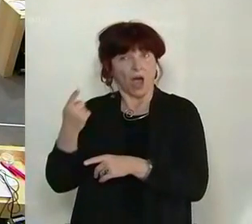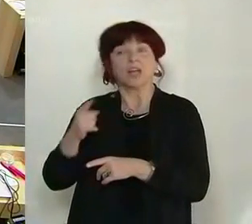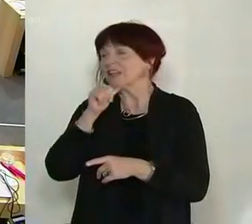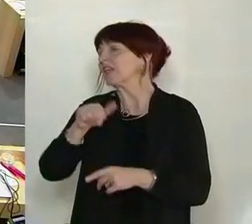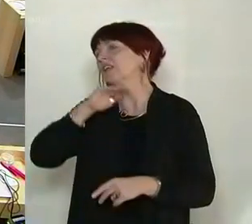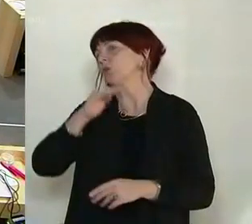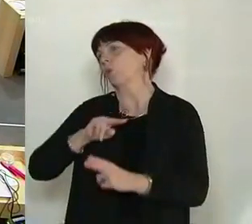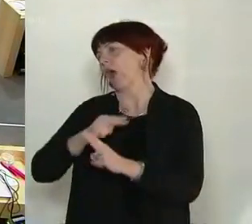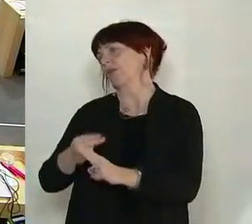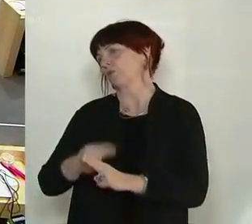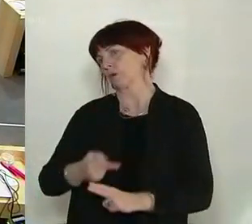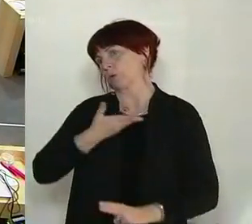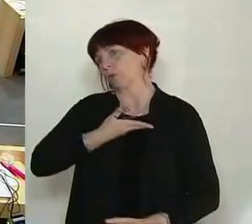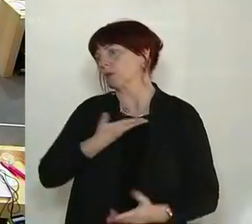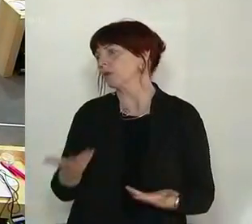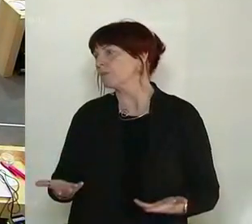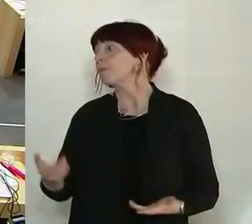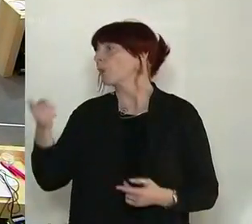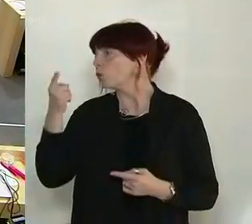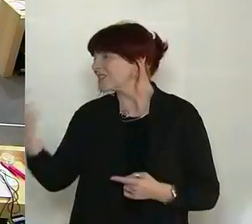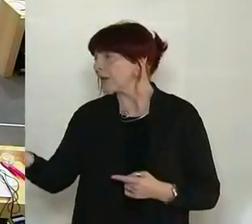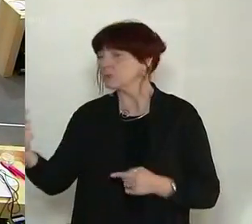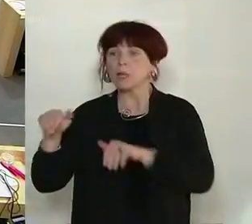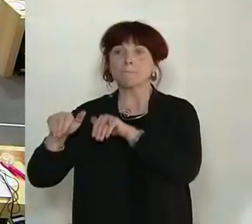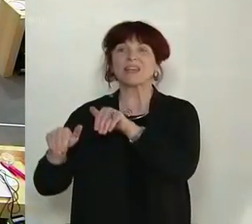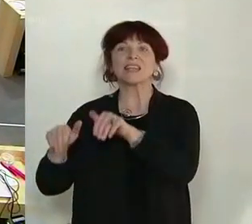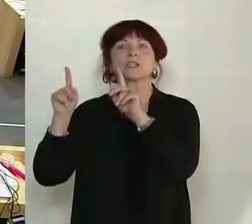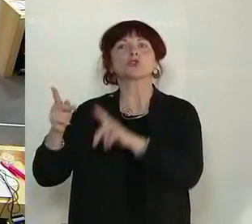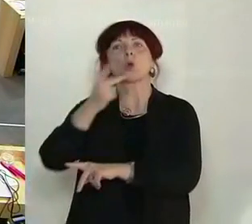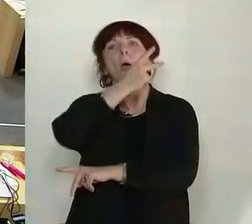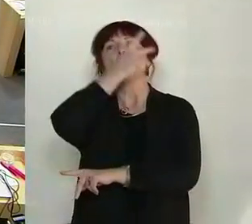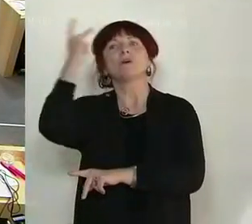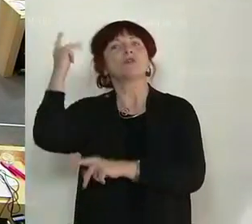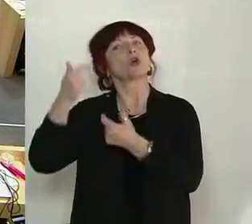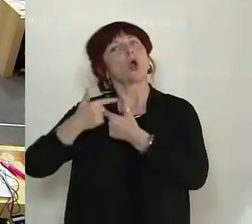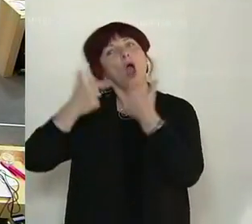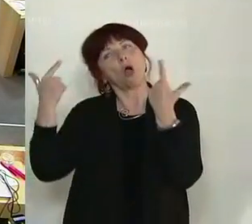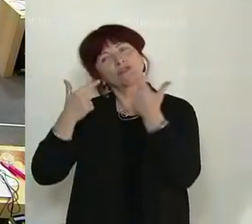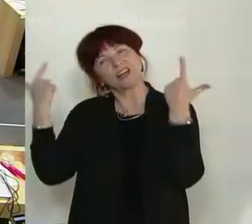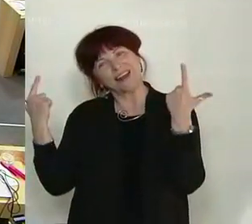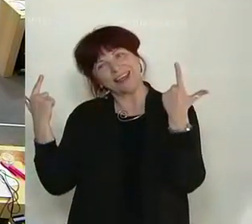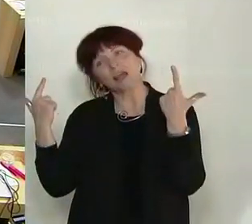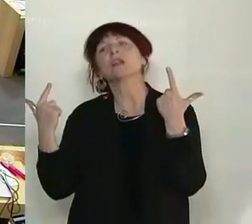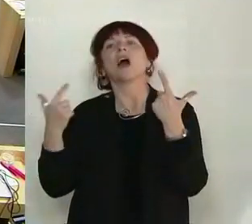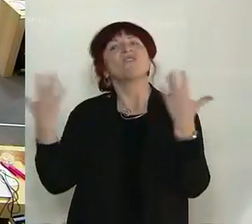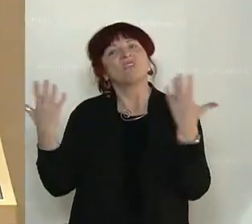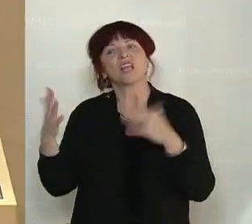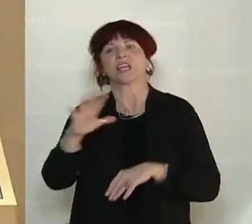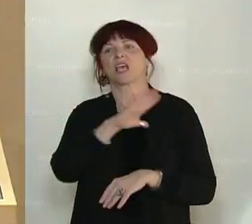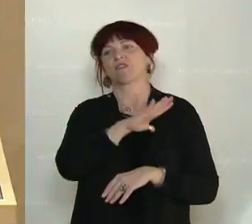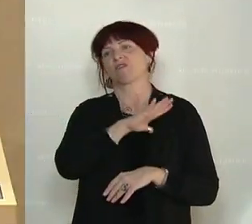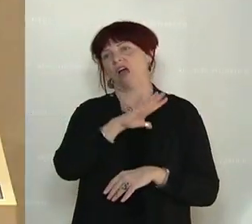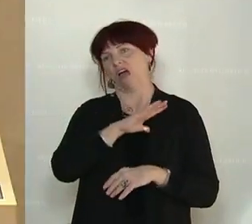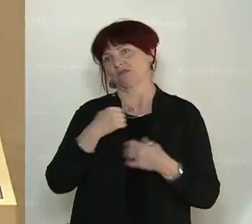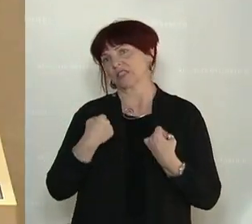verlangen Antworten und wir wollen, dass Sie, Herr Minister, die Bevölkerung über das Gefahrenpotenzial, das von dieser Szene ausgeht, konkret und